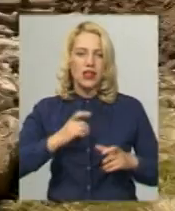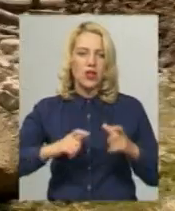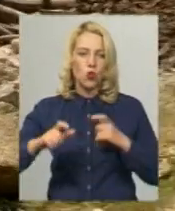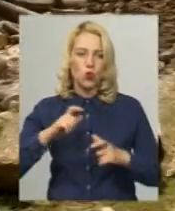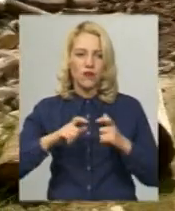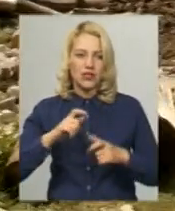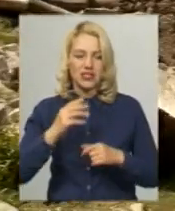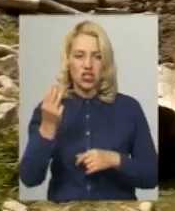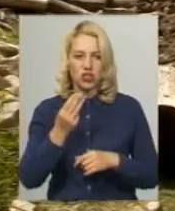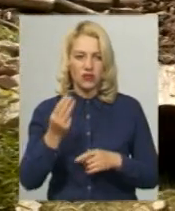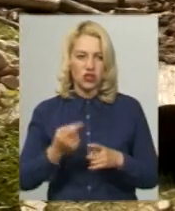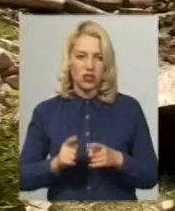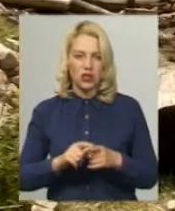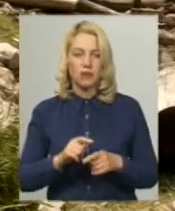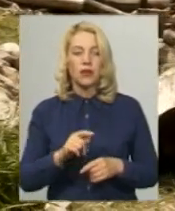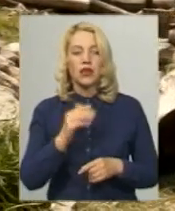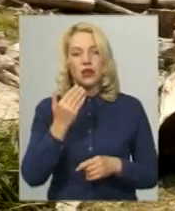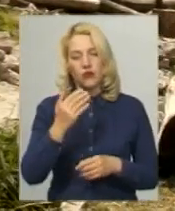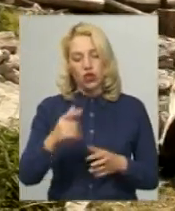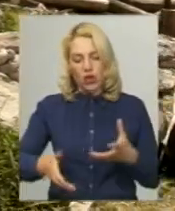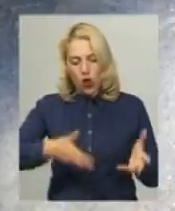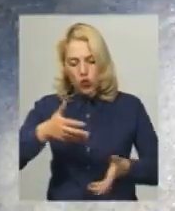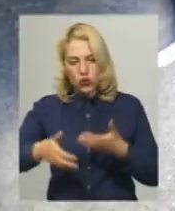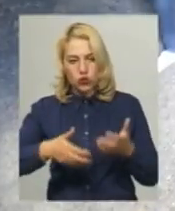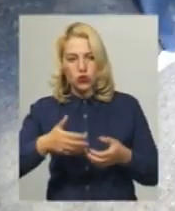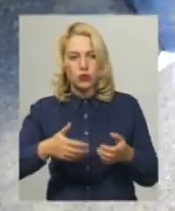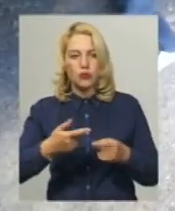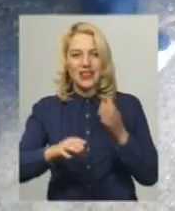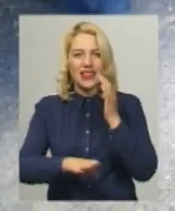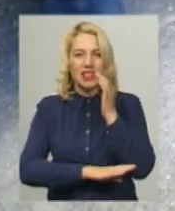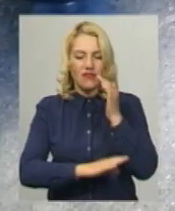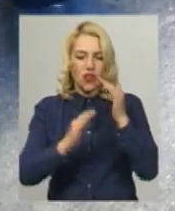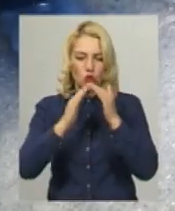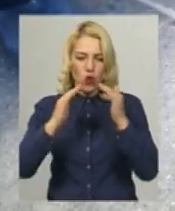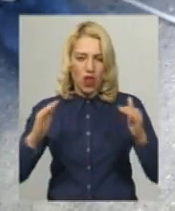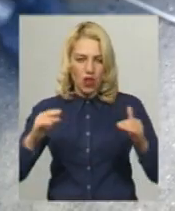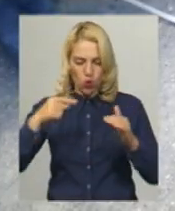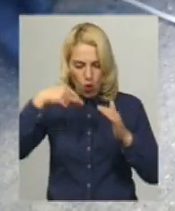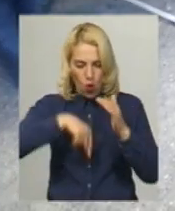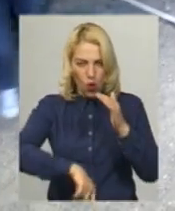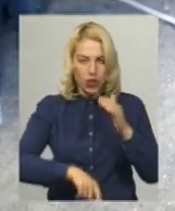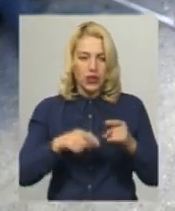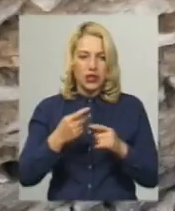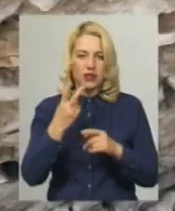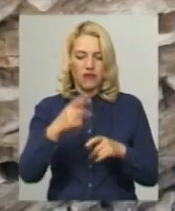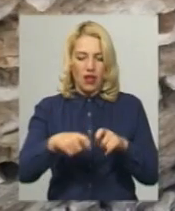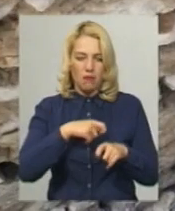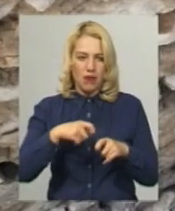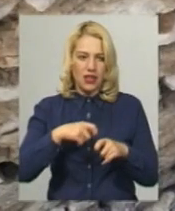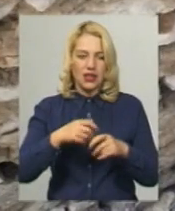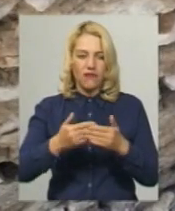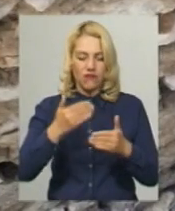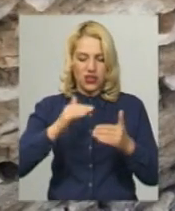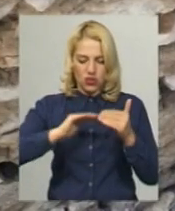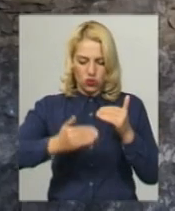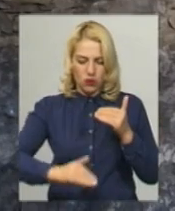співробітника-заповідника Антона Барановського. Вони розкопують льох дерев'яної хати на території фортеці. Наразі розкопали два метри від скопінчастого даху і